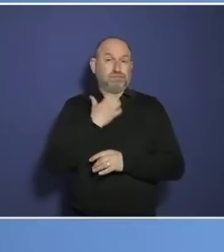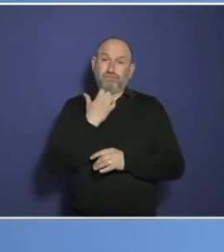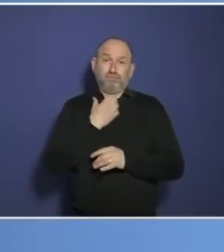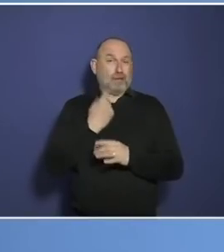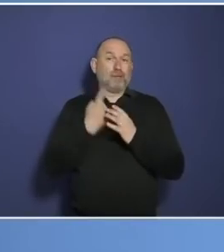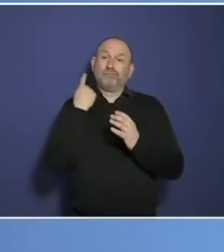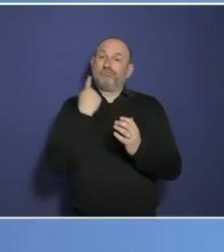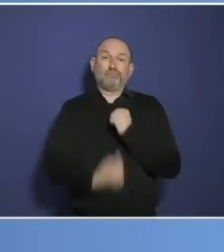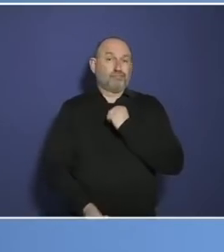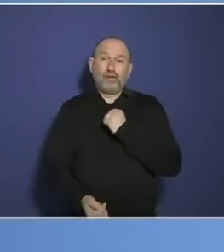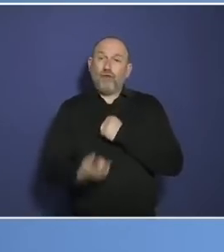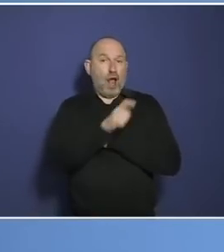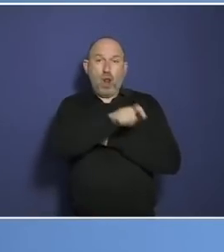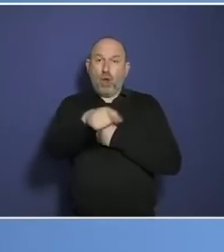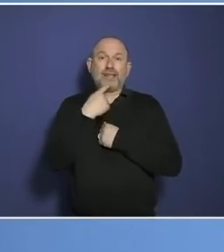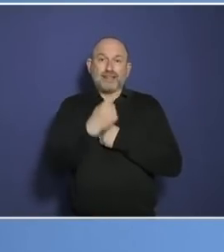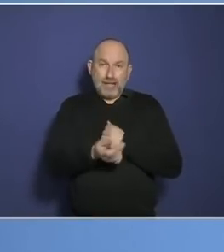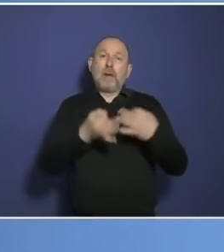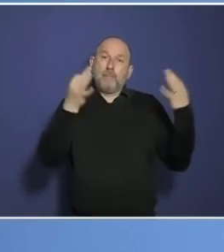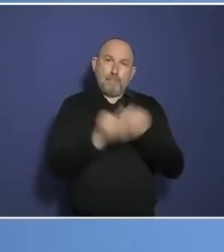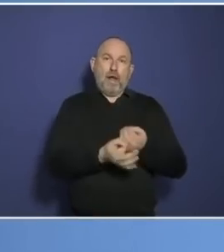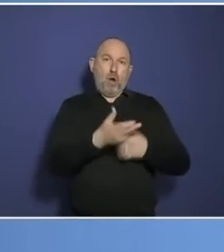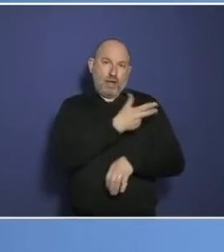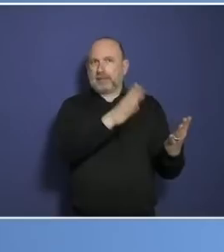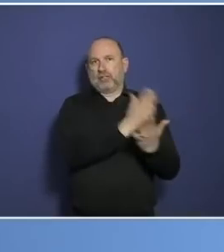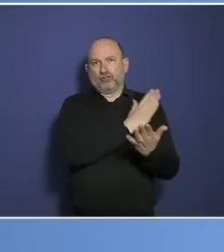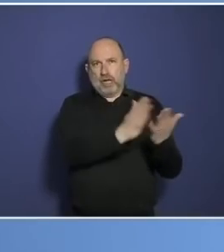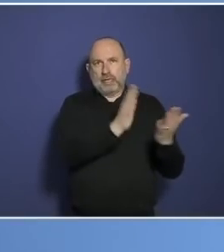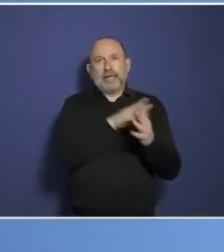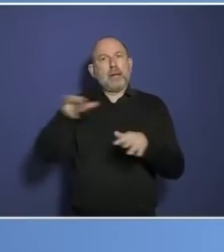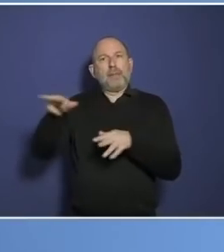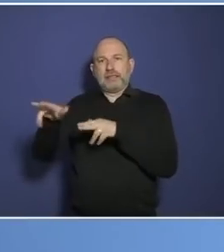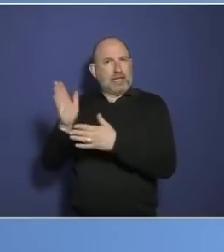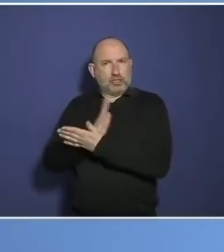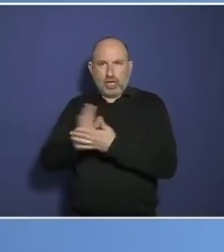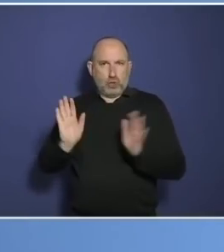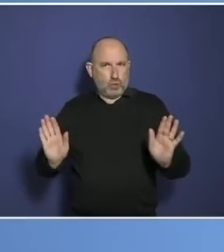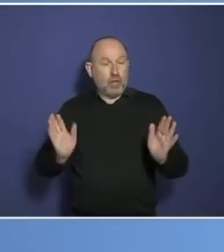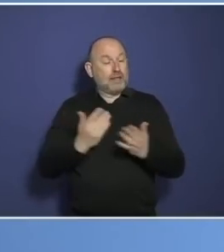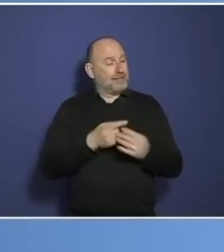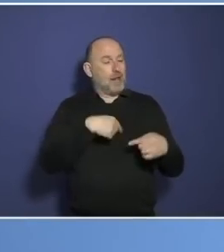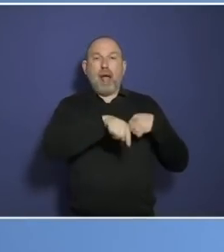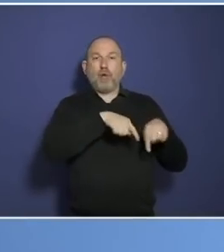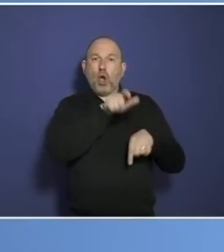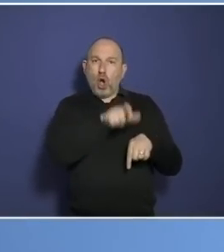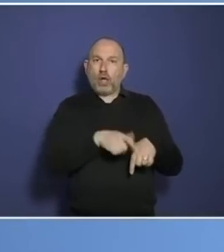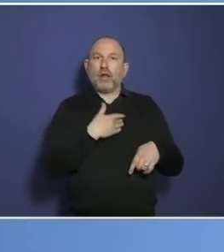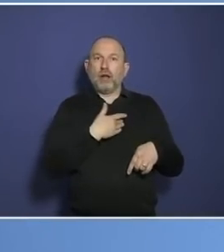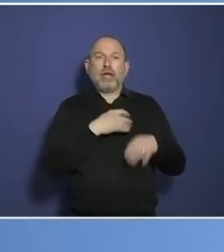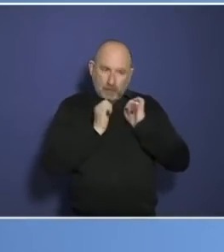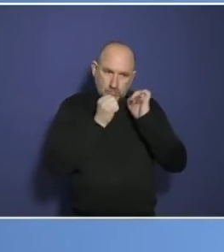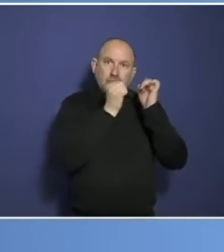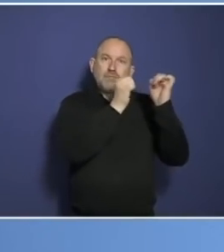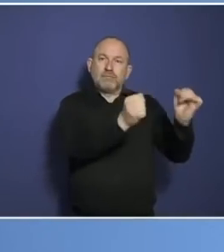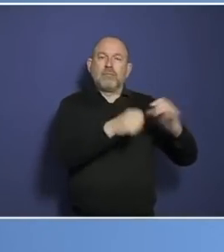legte und nicht ihrem Alarmismus und ihrer Panikmache gefolgt ist, Herr Lauterbach. Als Abgeordneter habe ich mich da eingesetzt. Auf der anderen Seite ist